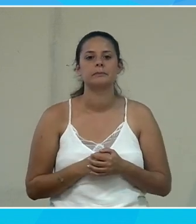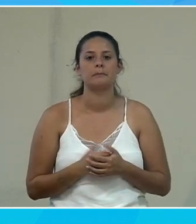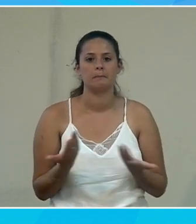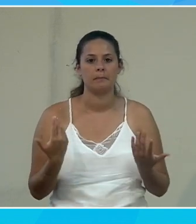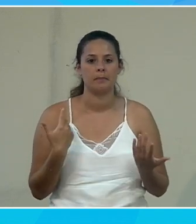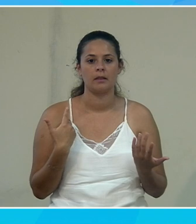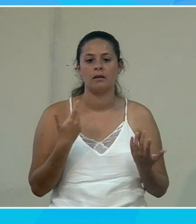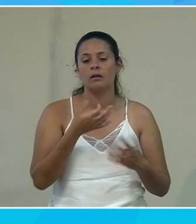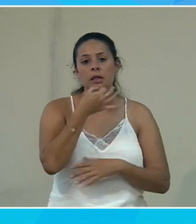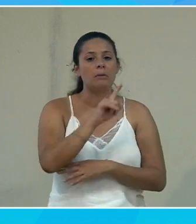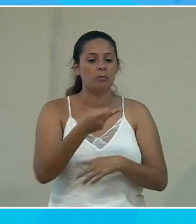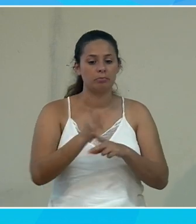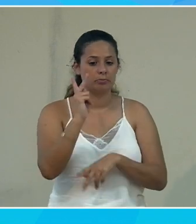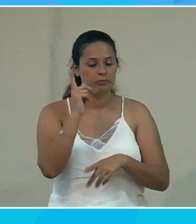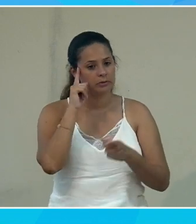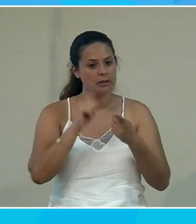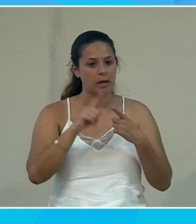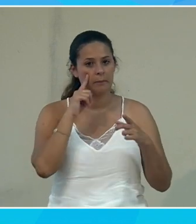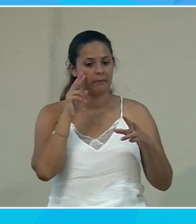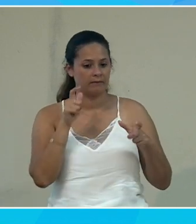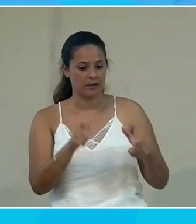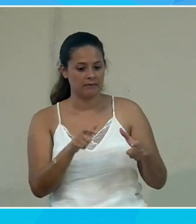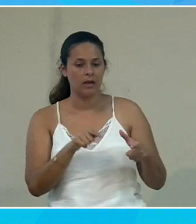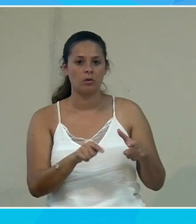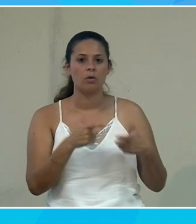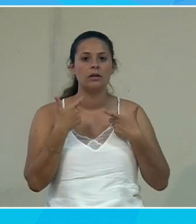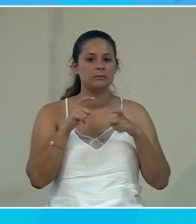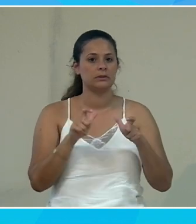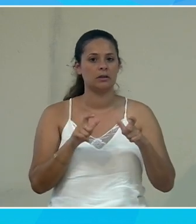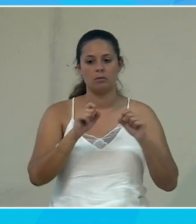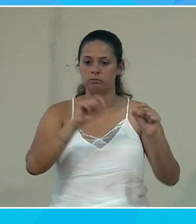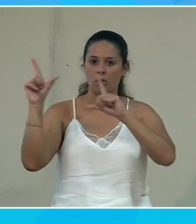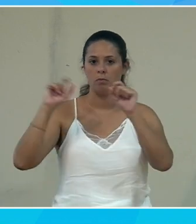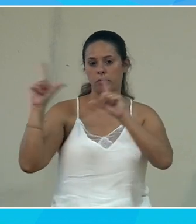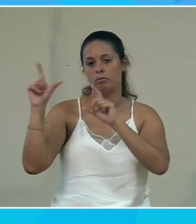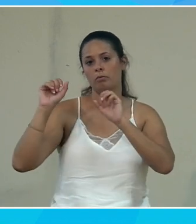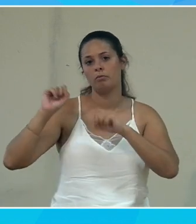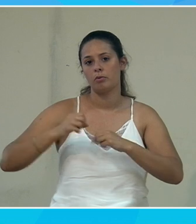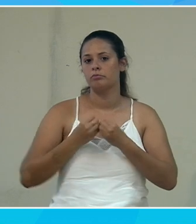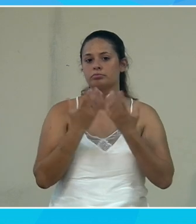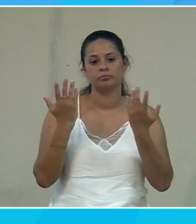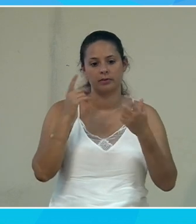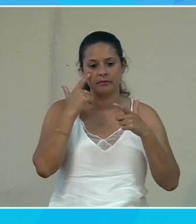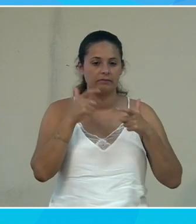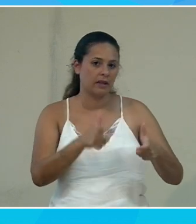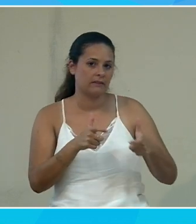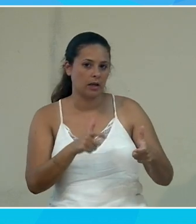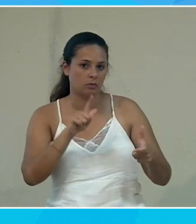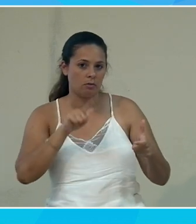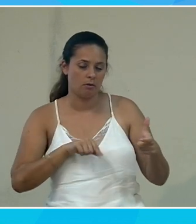je vais pas en dire beaucoup plus alors on a aussi le vérificateur d'accessibilité dans PowerPoint qui va faire aussi un certain nombre de vérifications